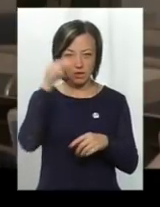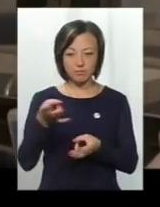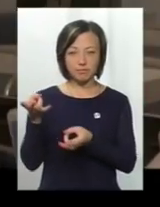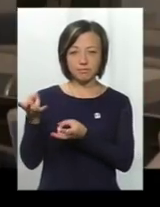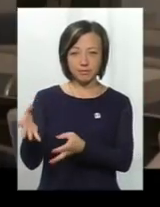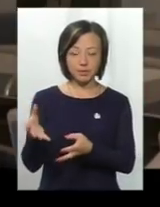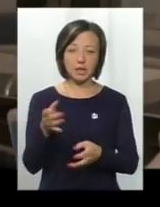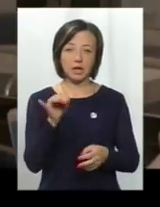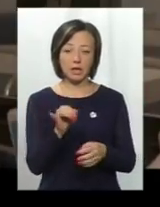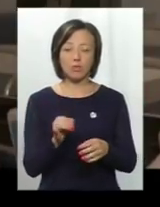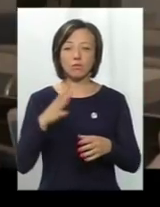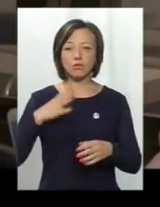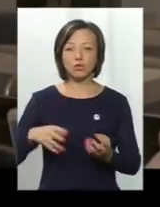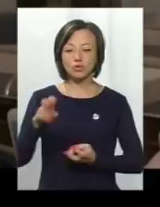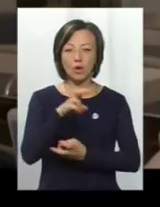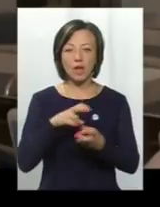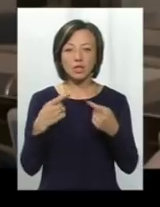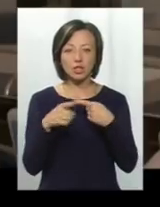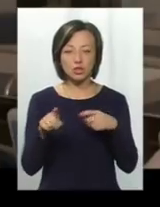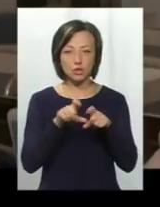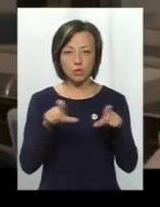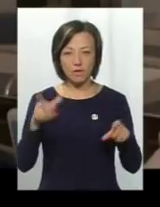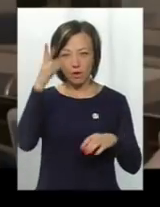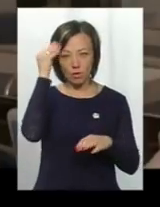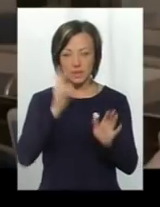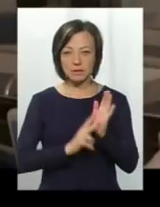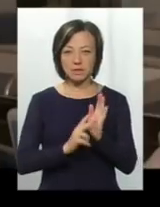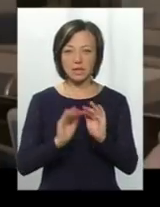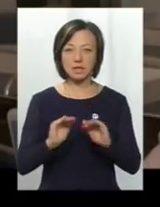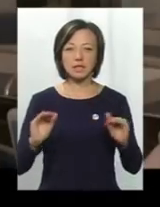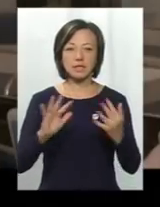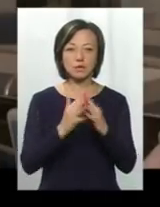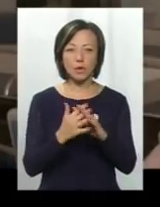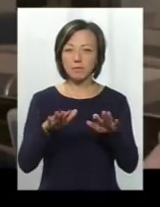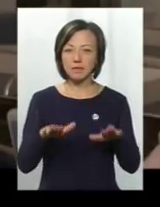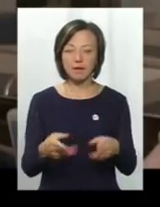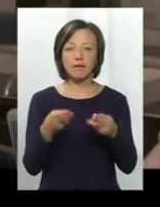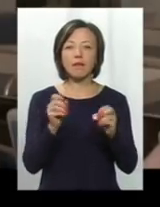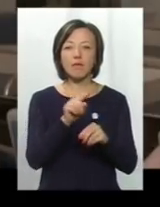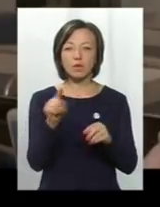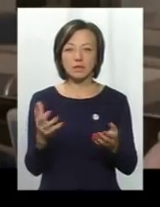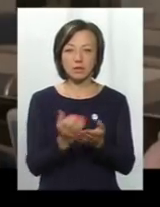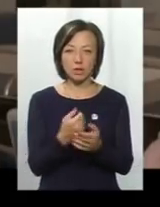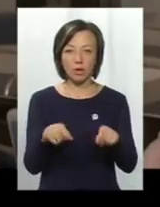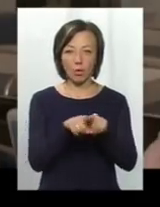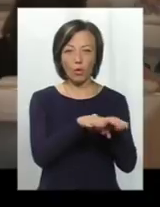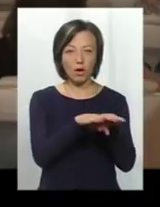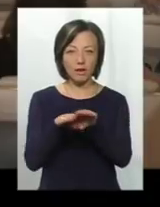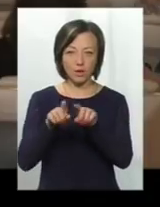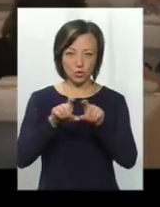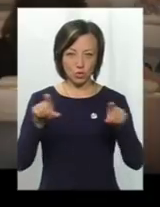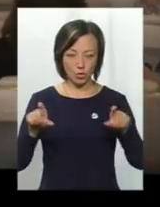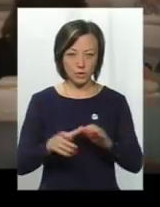шукати десь інші школи, а враховуючи, що на 70 дітей з сільської місцевості, де вони знайдуть такого рівня школу.